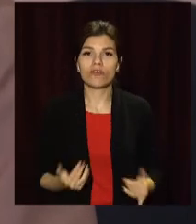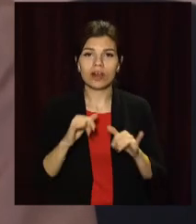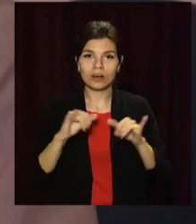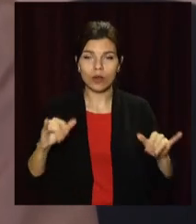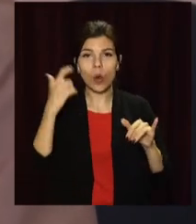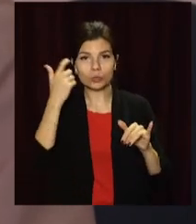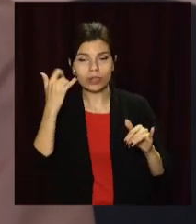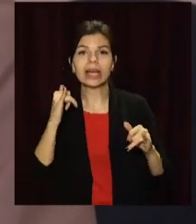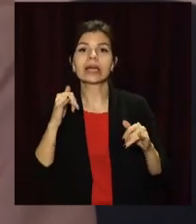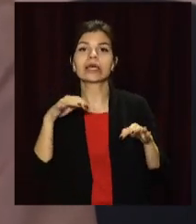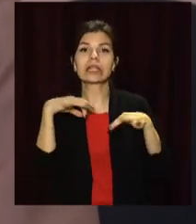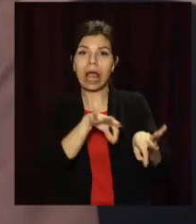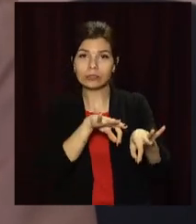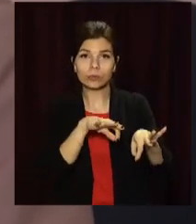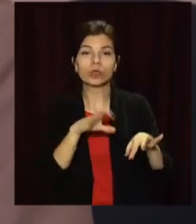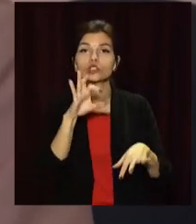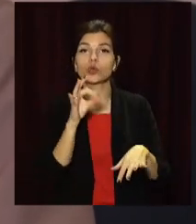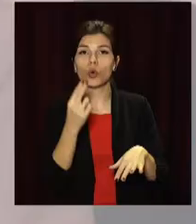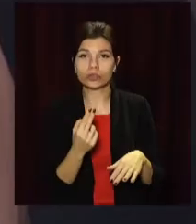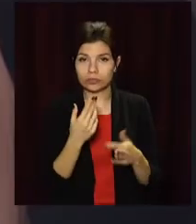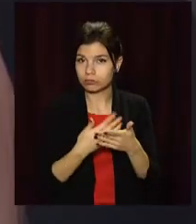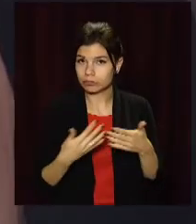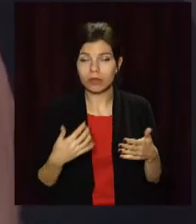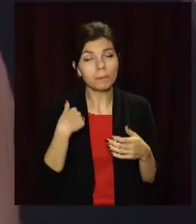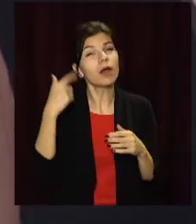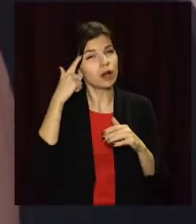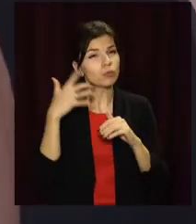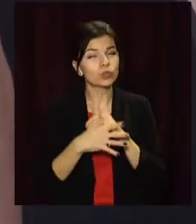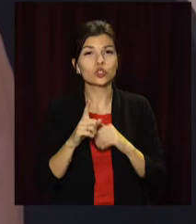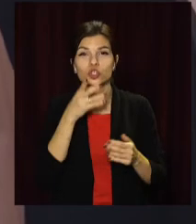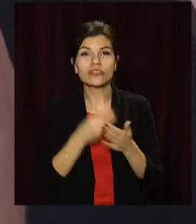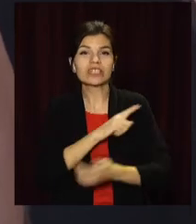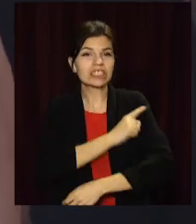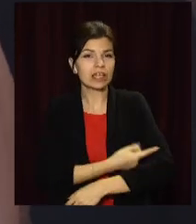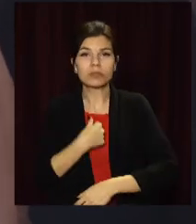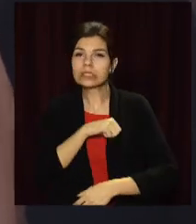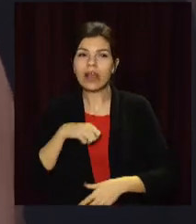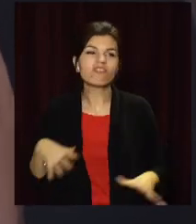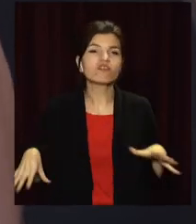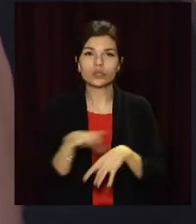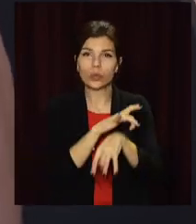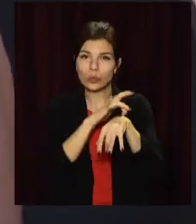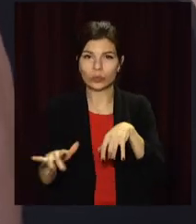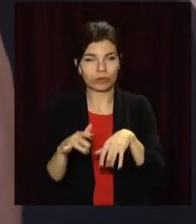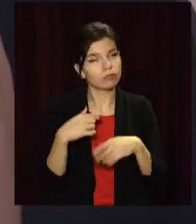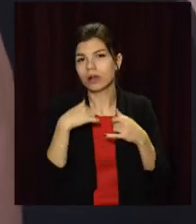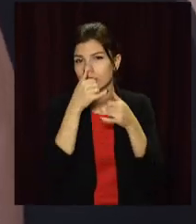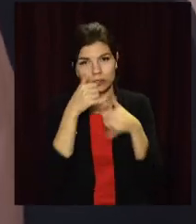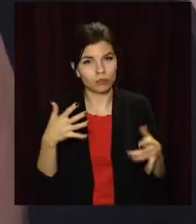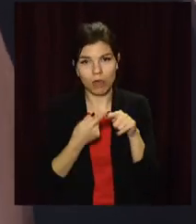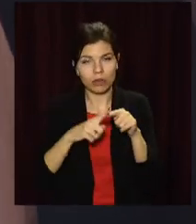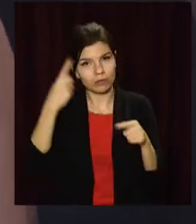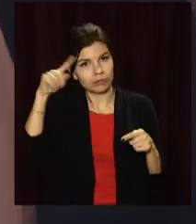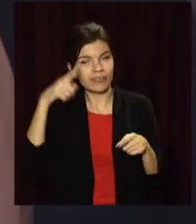господарства та транспорта, соціальна сфера. Розуміємо, що своїми силами ми не зможемо реалізувати ці всі